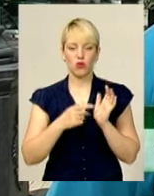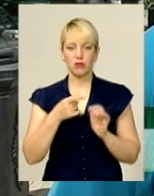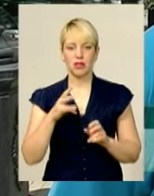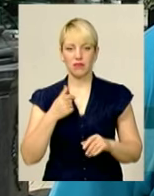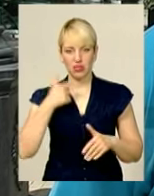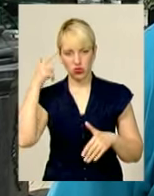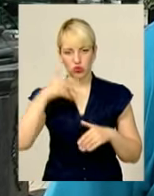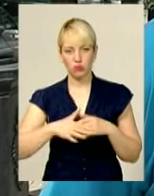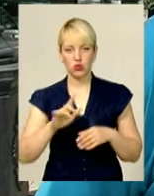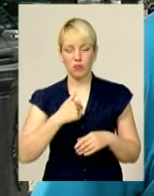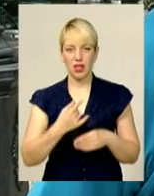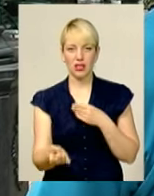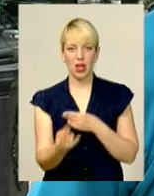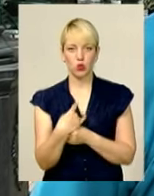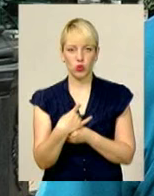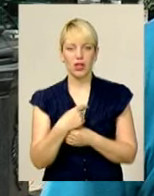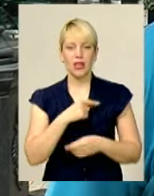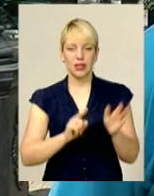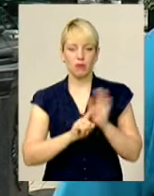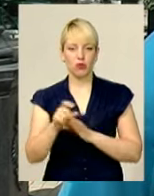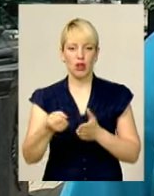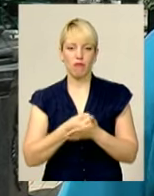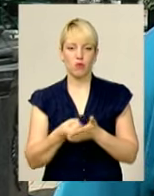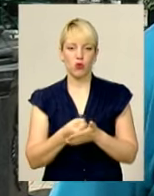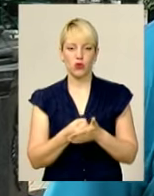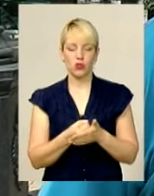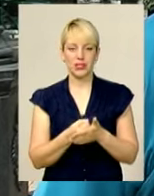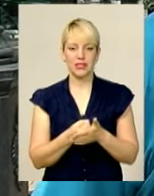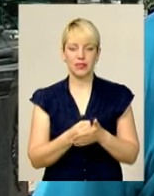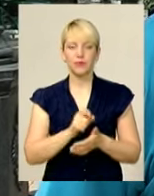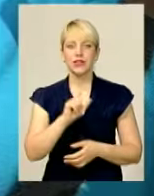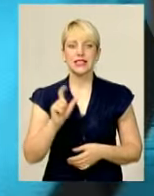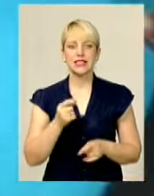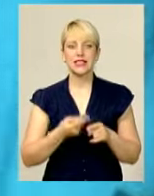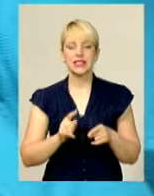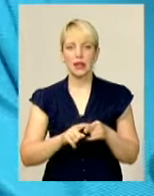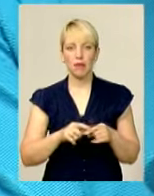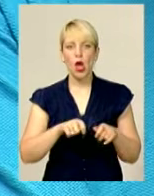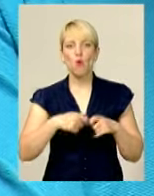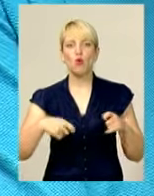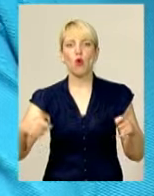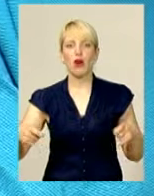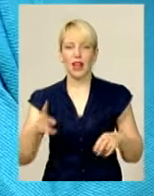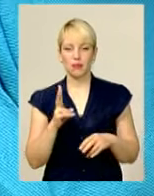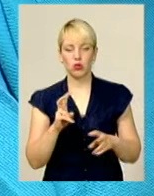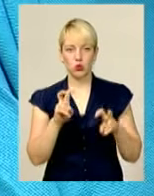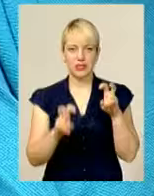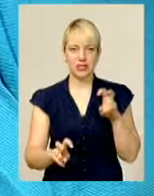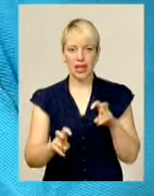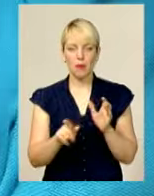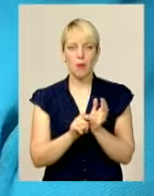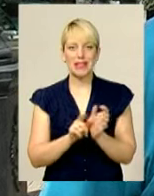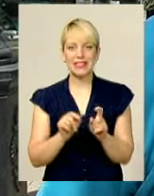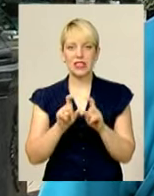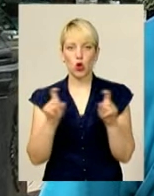Я зрозумів, що мене надурили і почав боротися з тими бюрократами, які сидять в пенсійній конторі. Вони